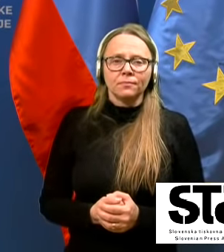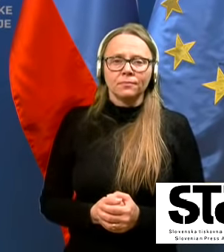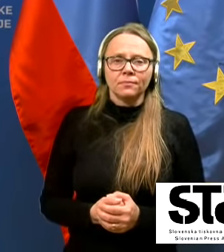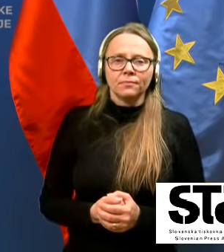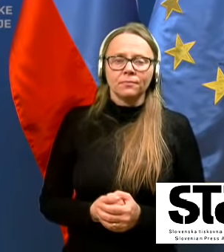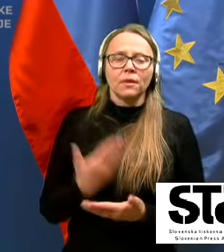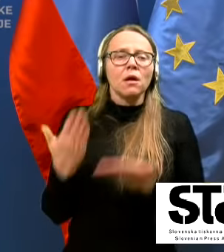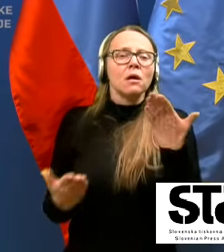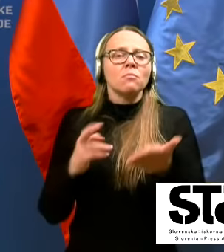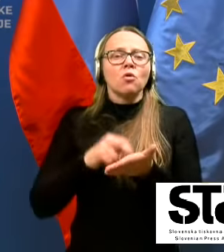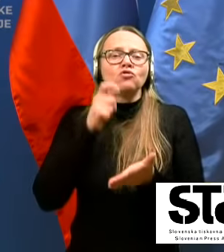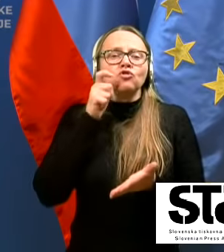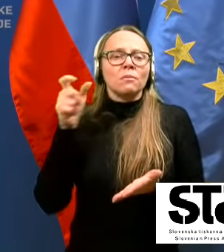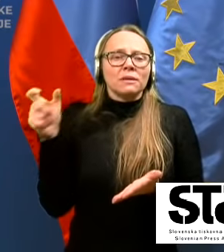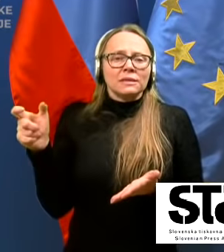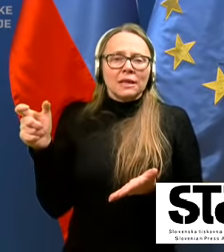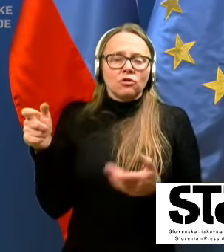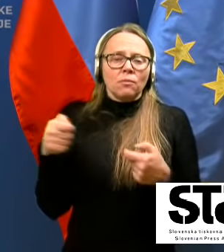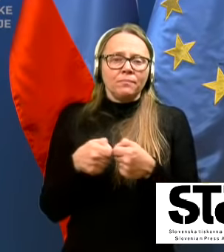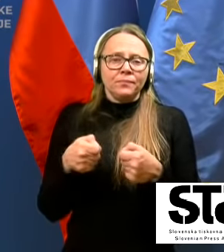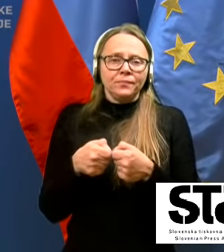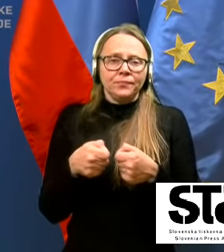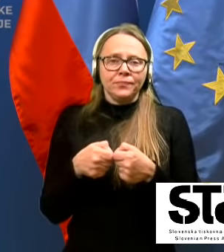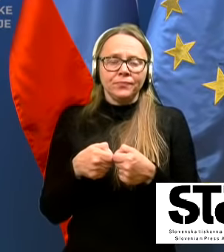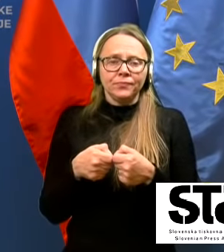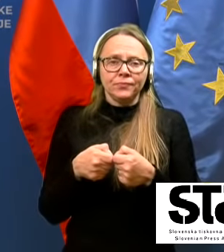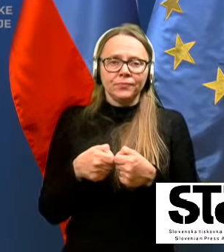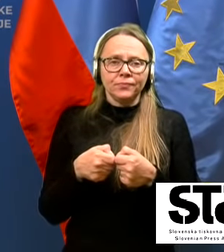mordaše besedo vezano na,